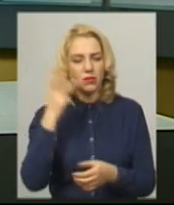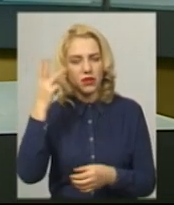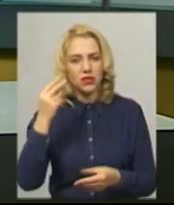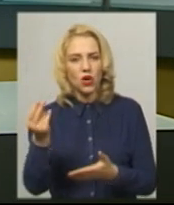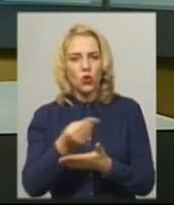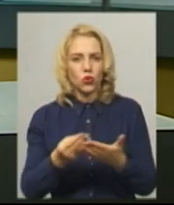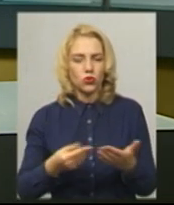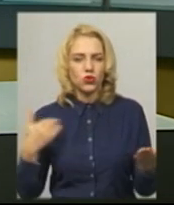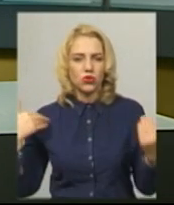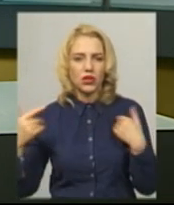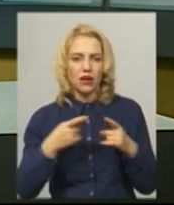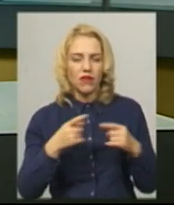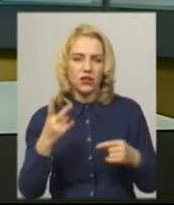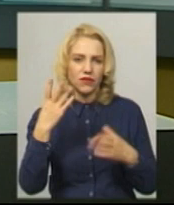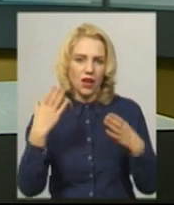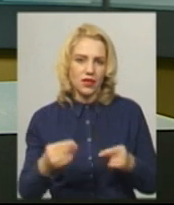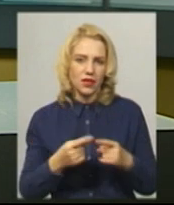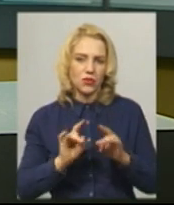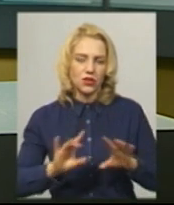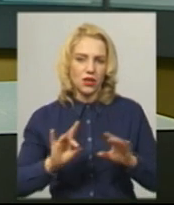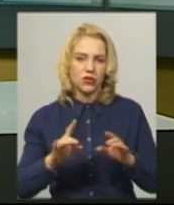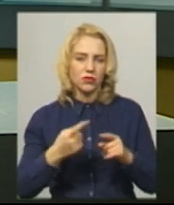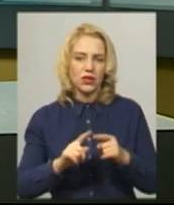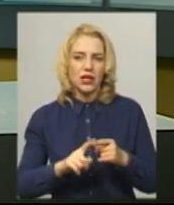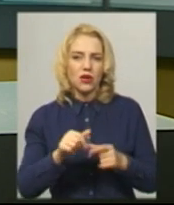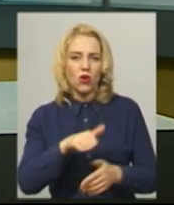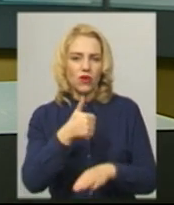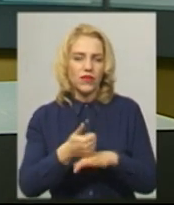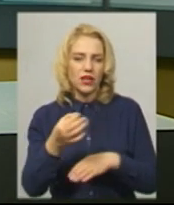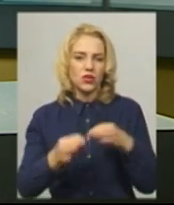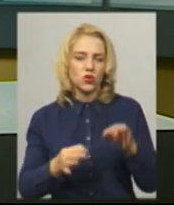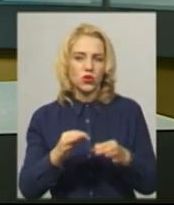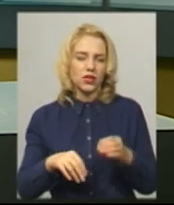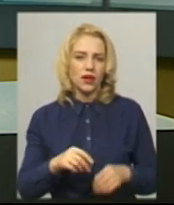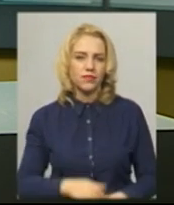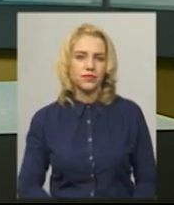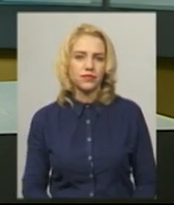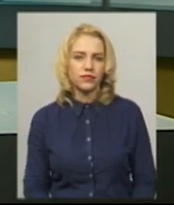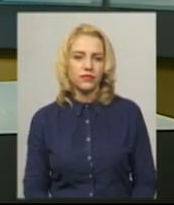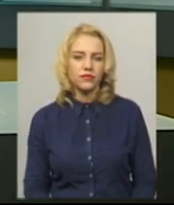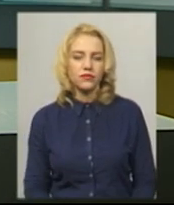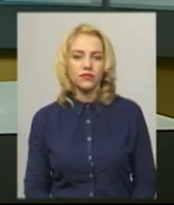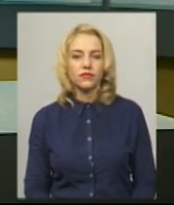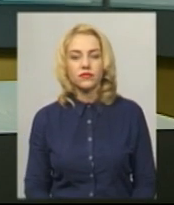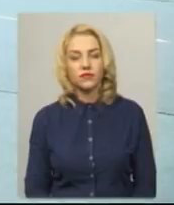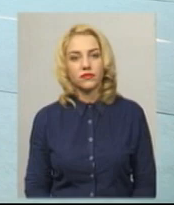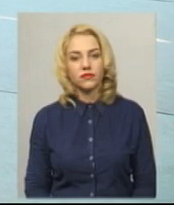Тривали змагання два дні. Про це розповіла головний суддя змагань Олена Репйова. Подробиці далі у сюжеті.